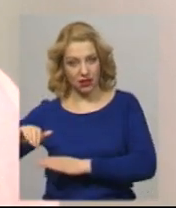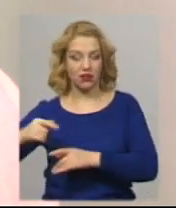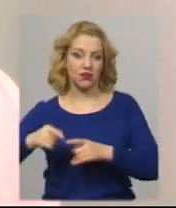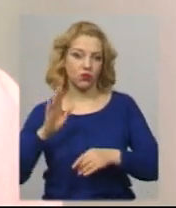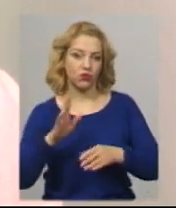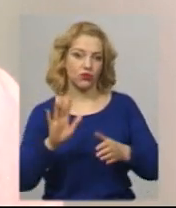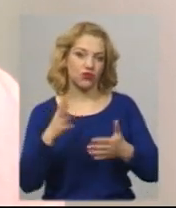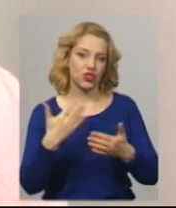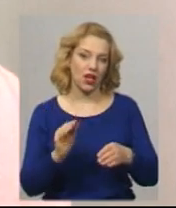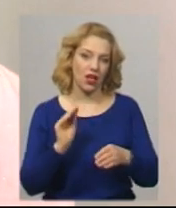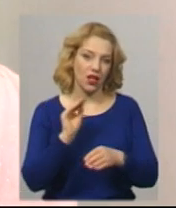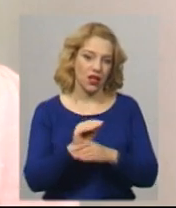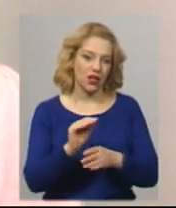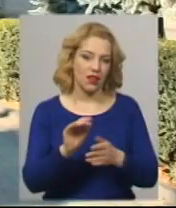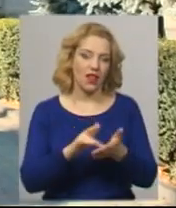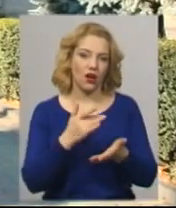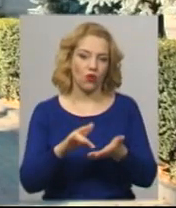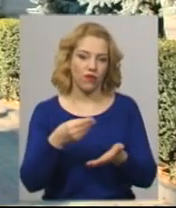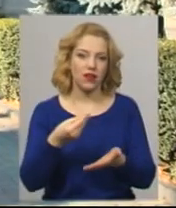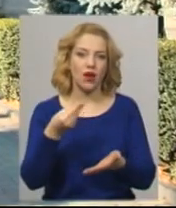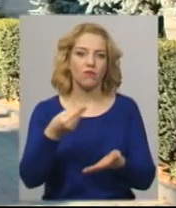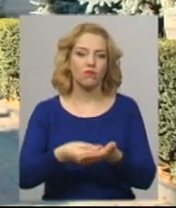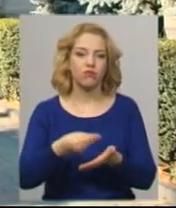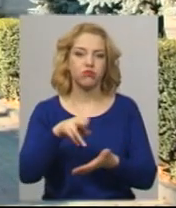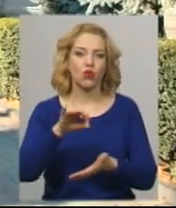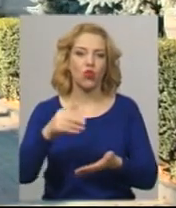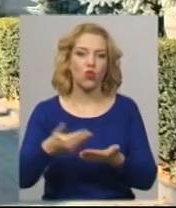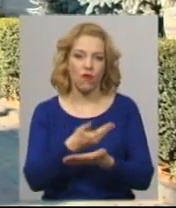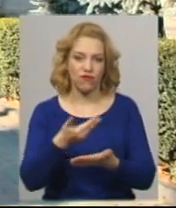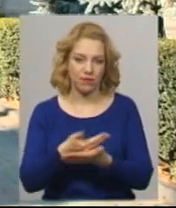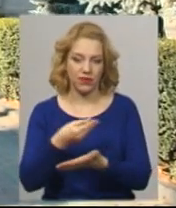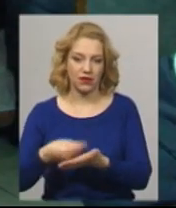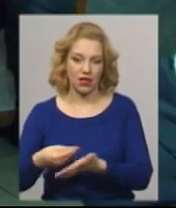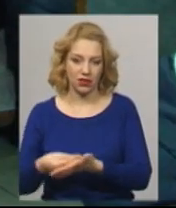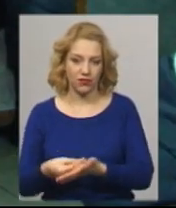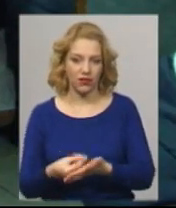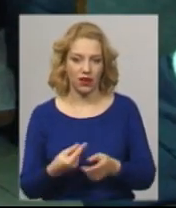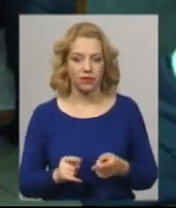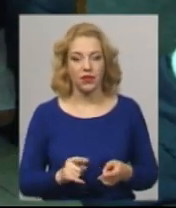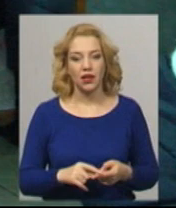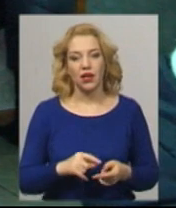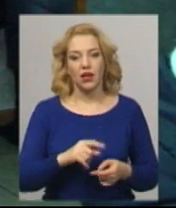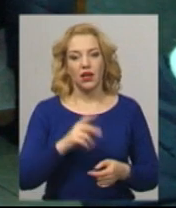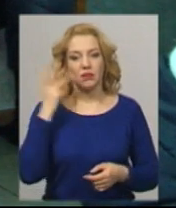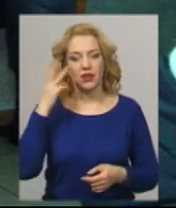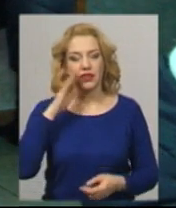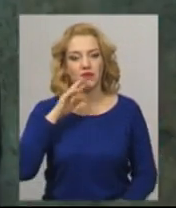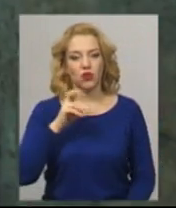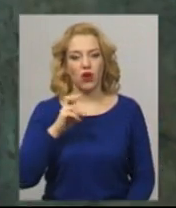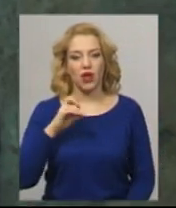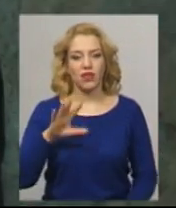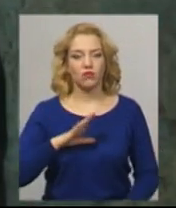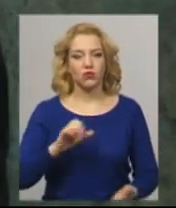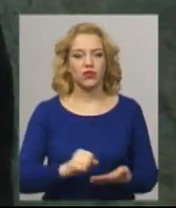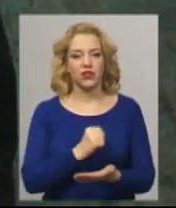проводитися нарахування вже в нових тарифах. Нагадаю, попередні тарифи на послуги комунального підприємства «Хмельницькводоканал» були